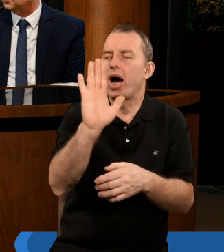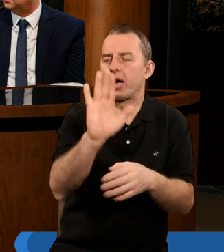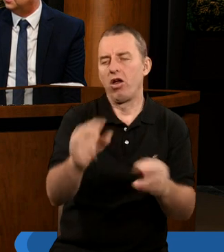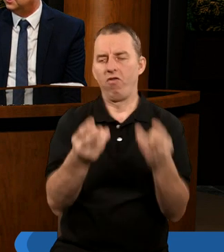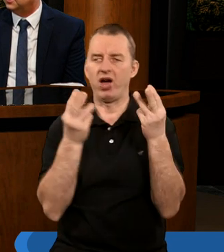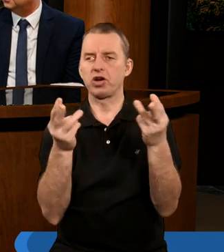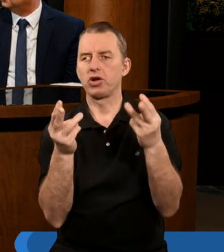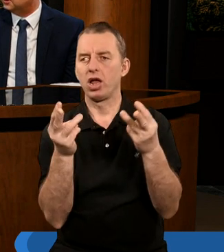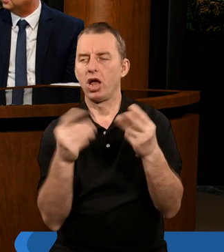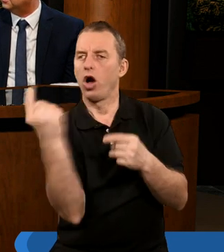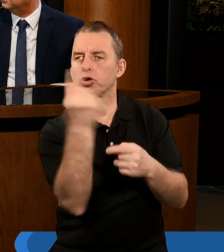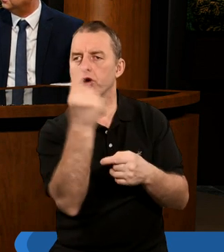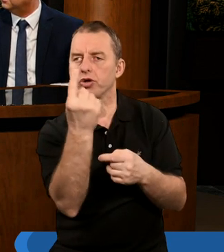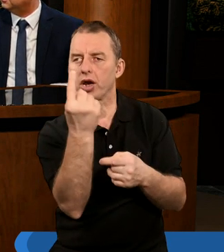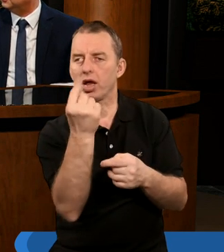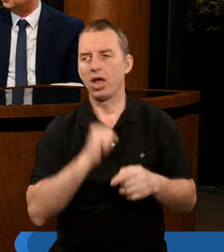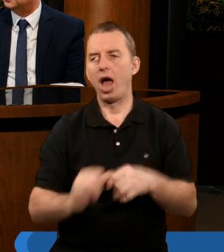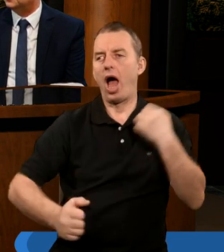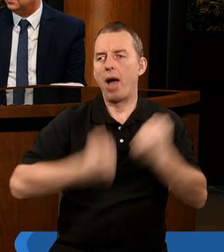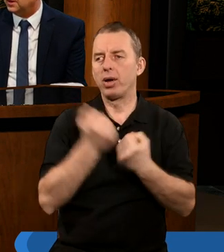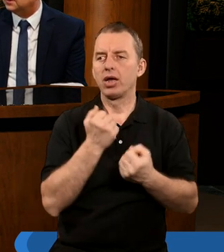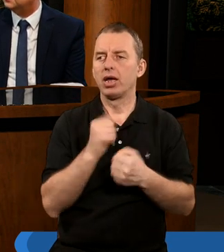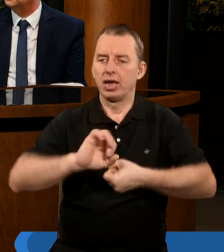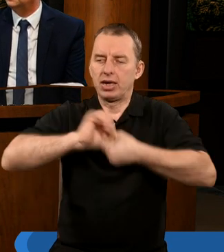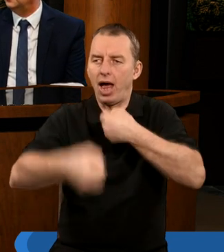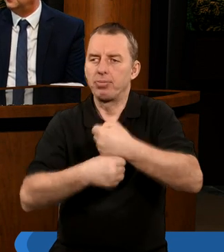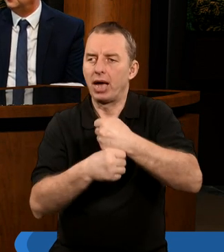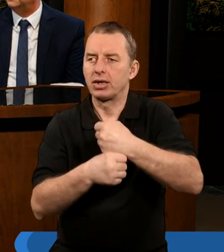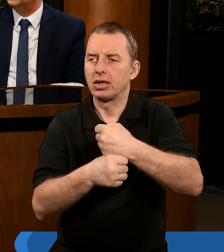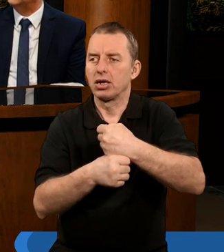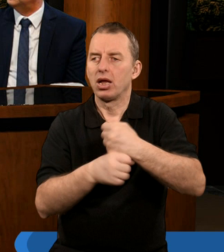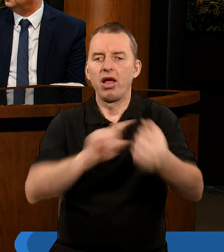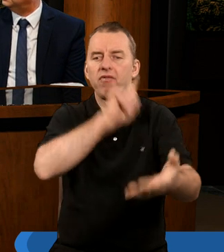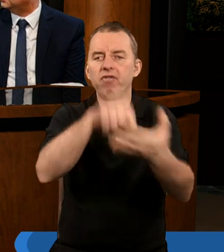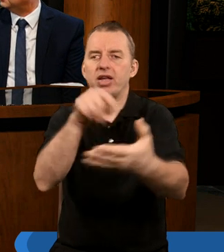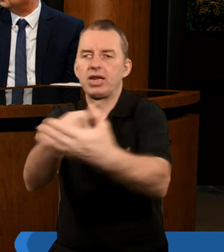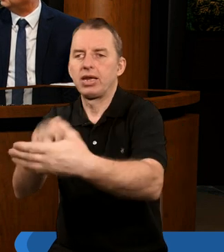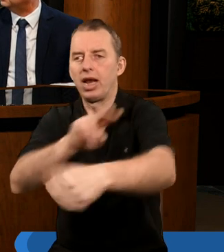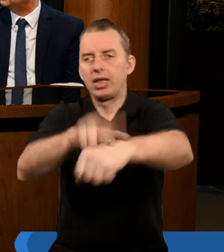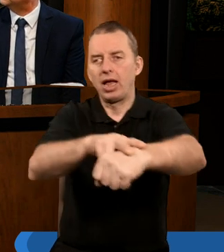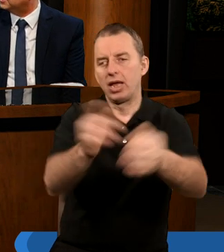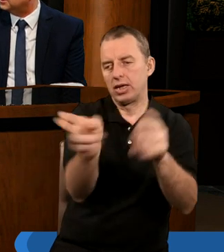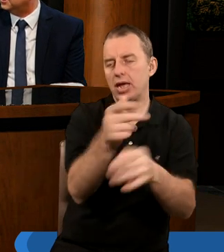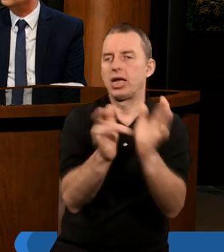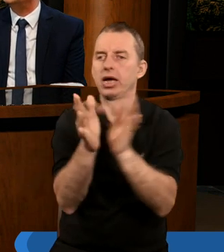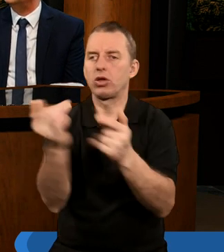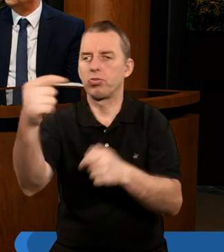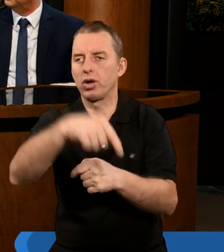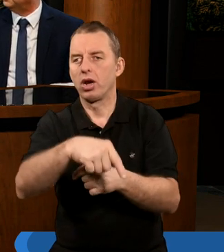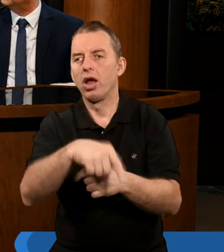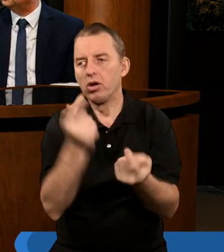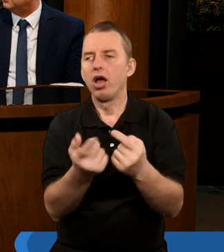ważne ostrzeżenie, żebyśmy zamiast wyznaczali datę, kiedy Chrystus przyjdzie,